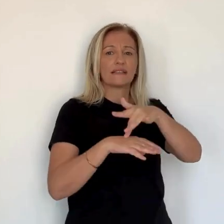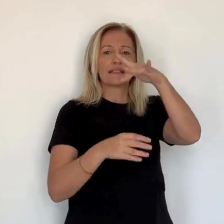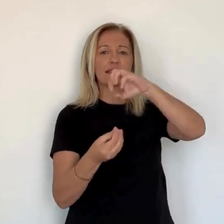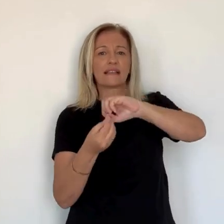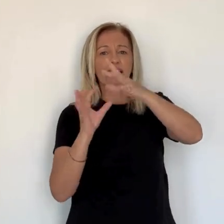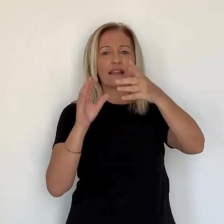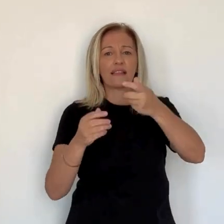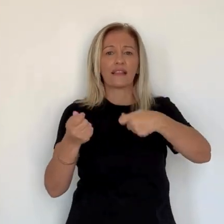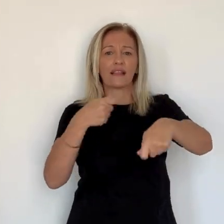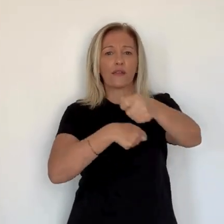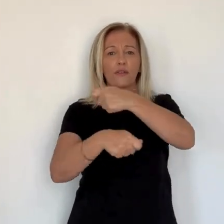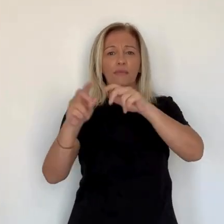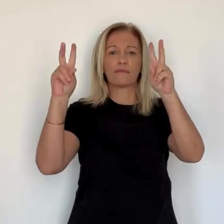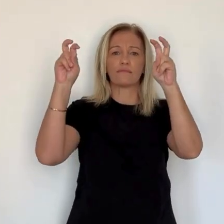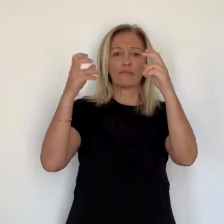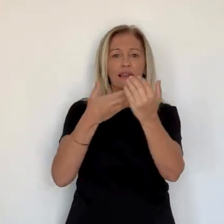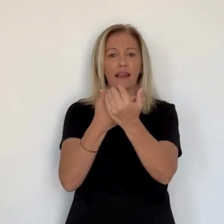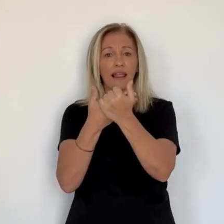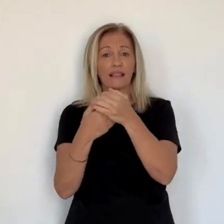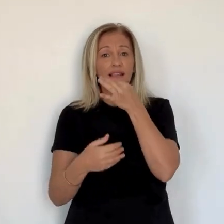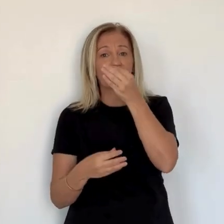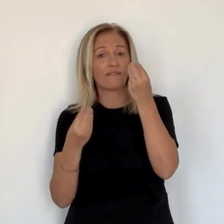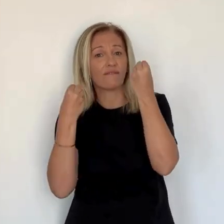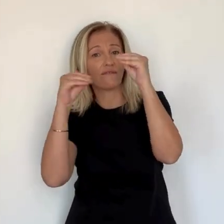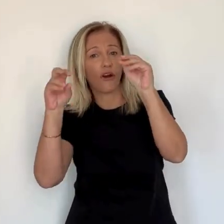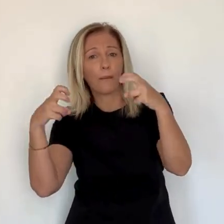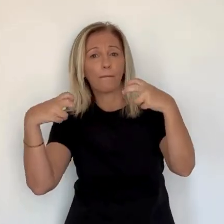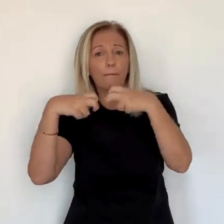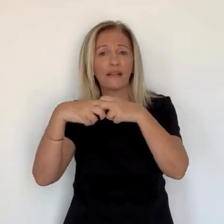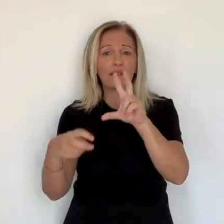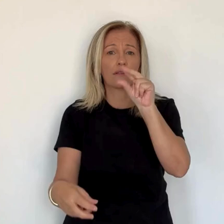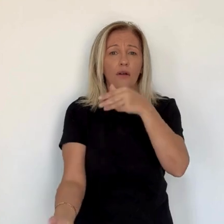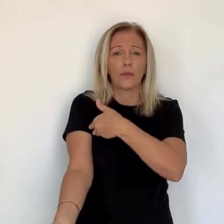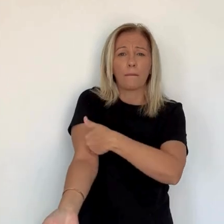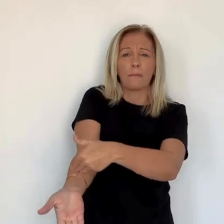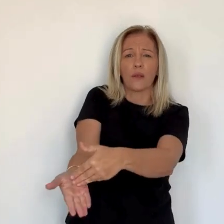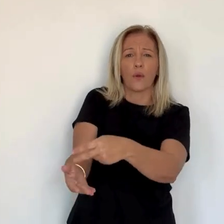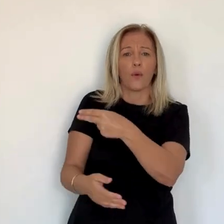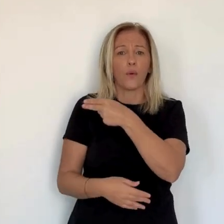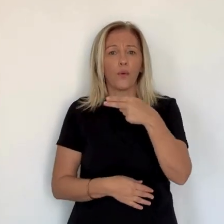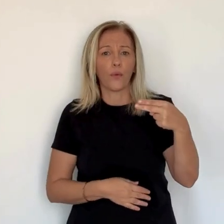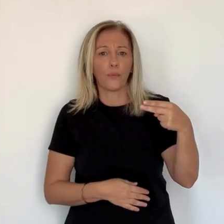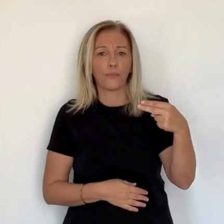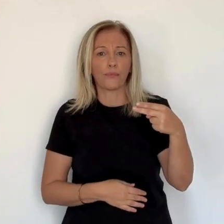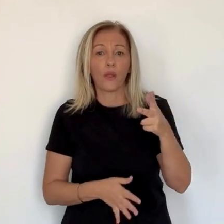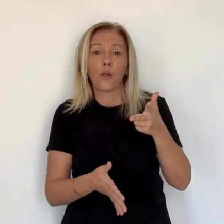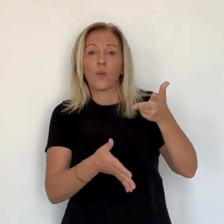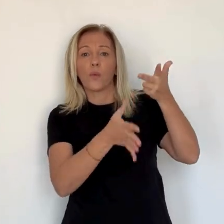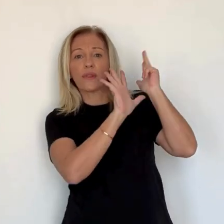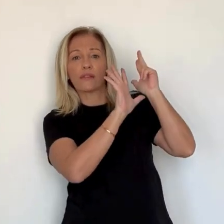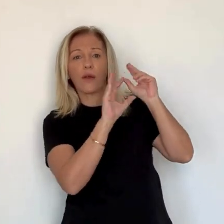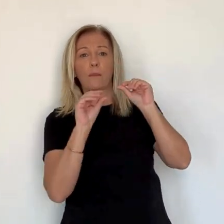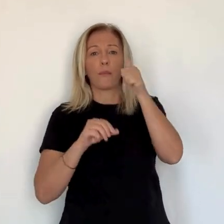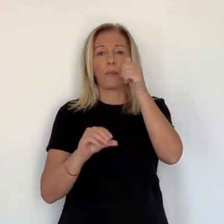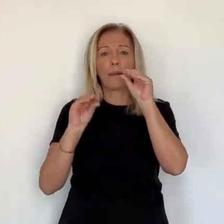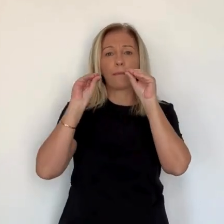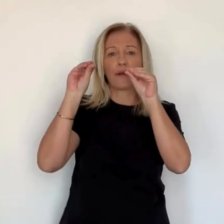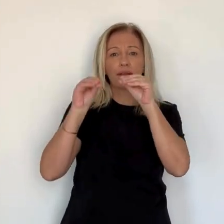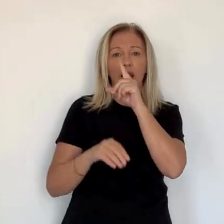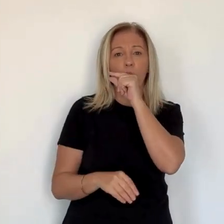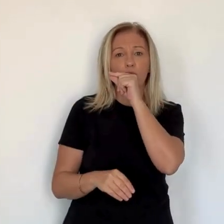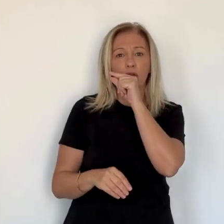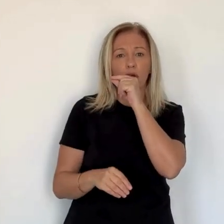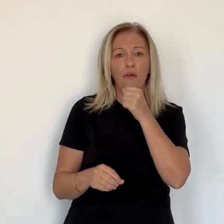'enseigne Auchan. Montant de la cession, 30 millions d'euros d'après le site économique La Lettre. 8 ans après avoir implanté la première